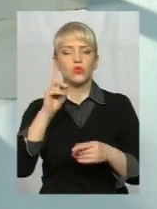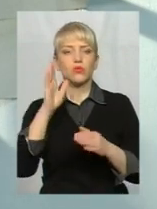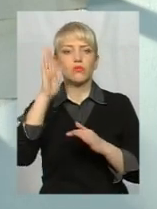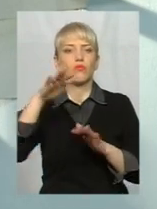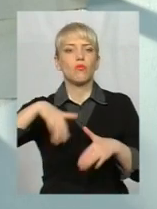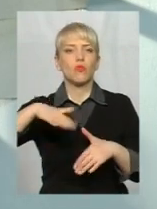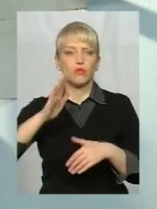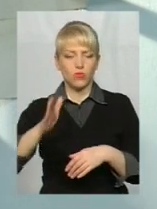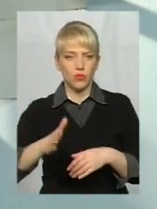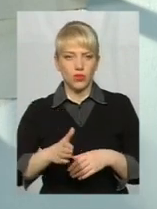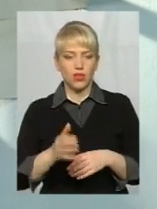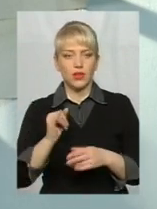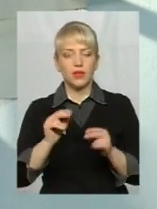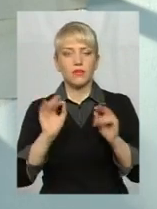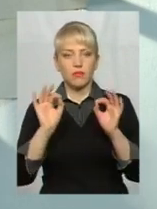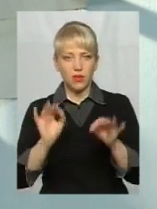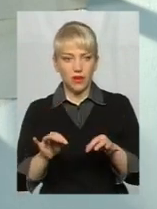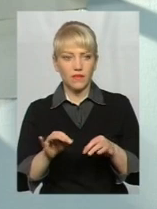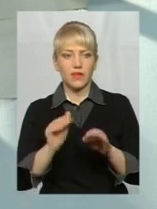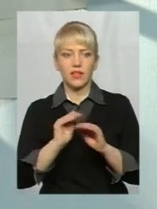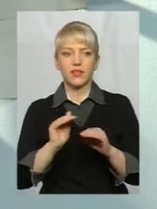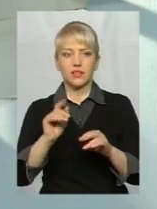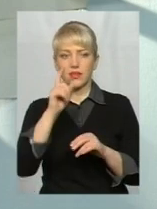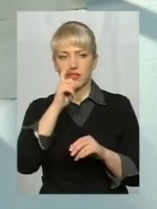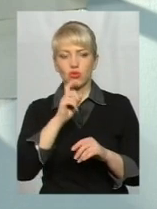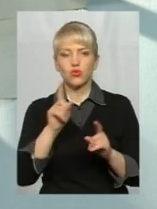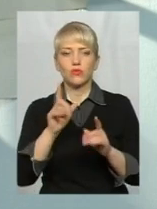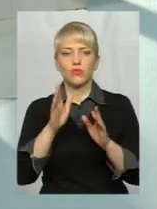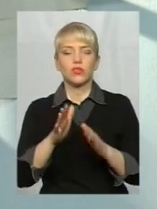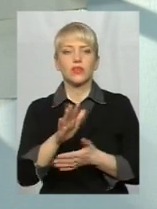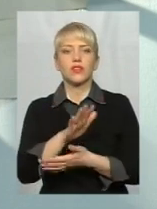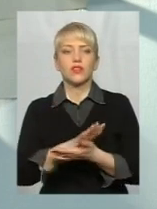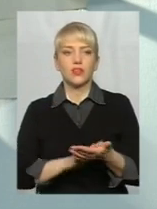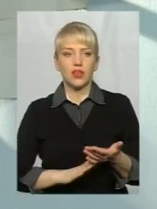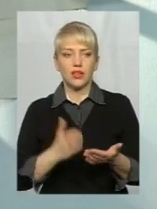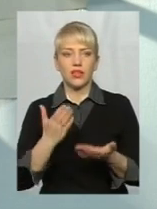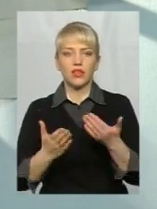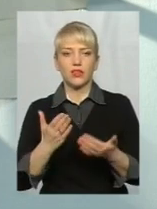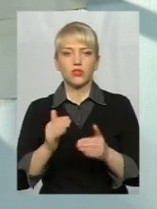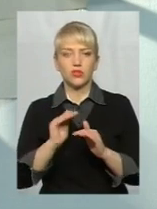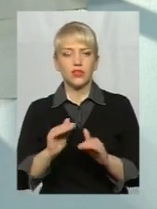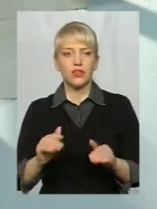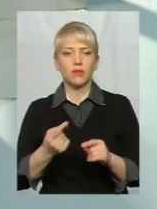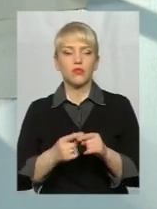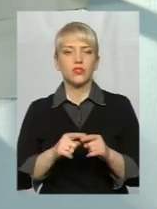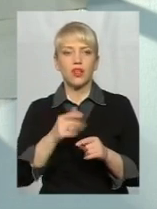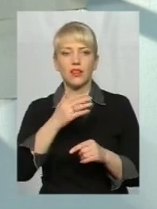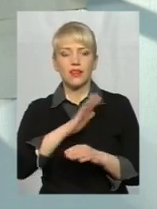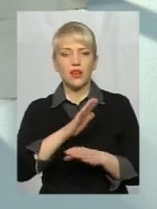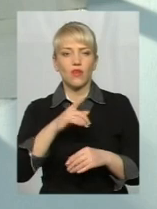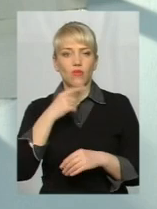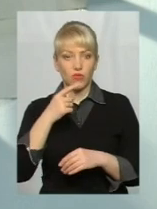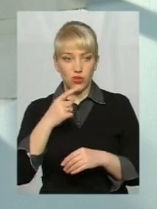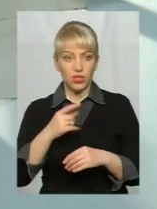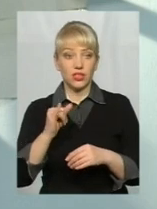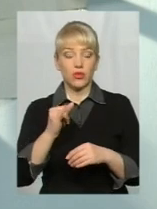І правда, діти не розуміють, що буде далі, якщо їм про це не говорити. І одним із таких